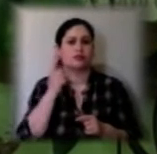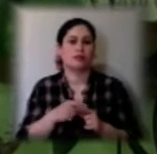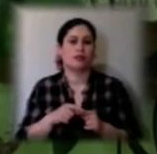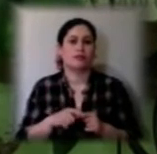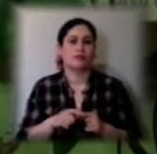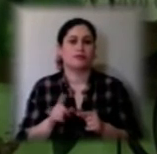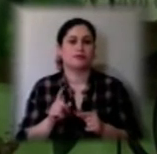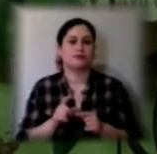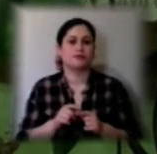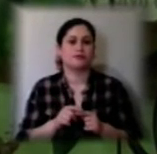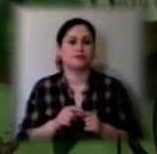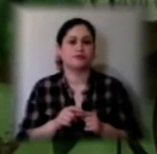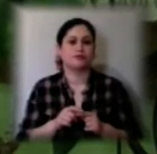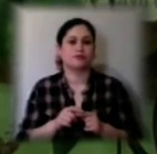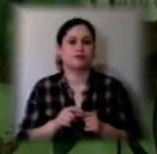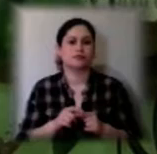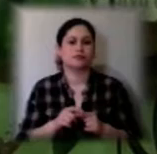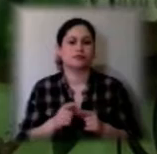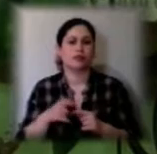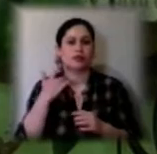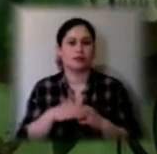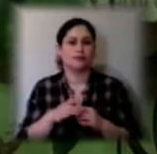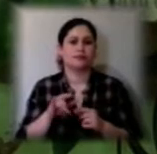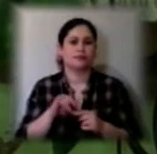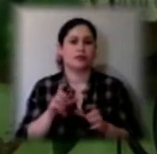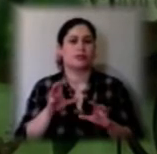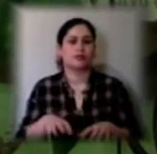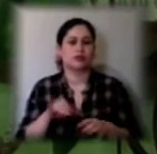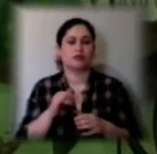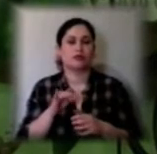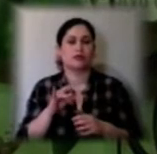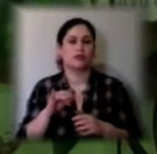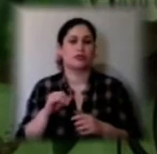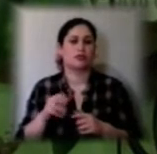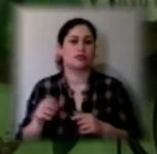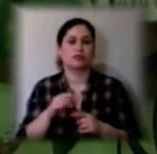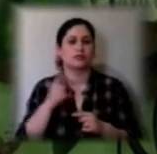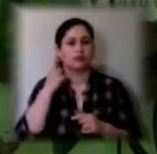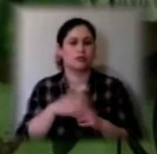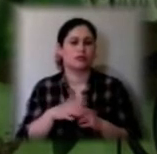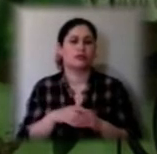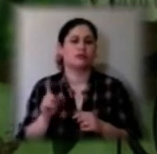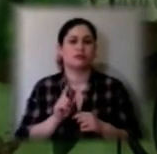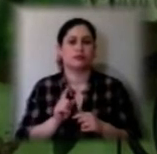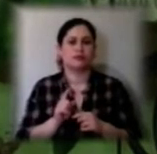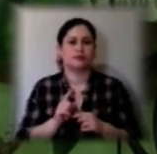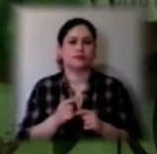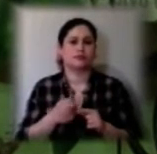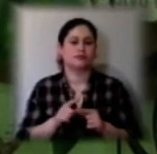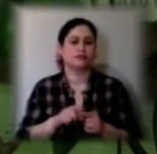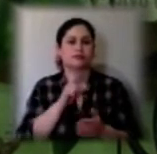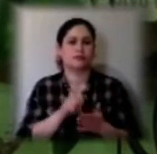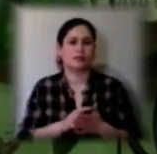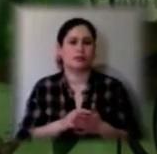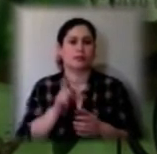так розумію, що і президент, і Верховна Рада в разі прийняття теж вважають, що це обов'язок громадянина